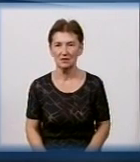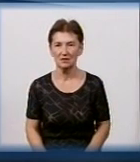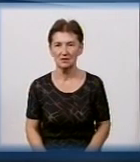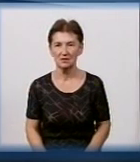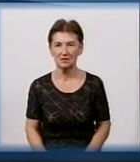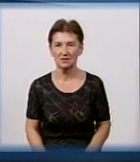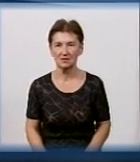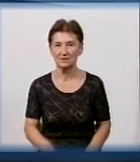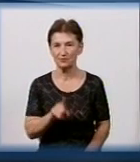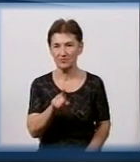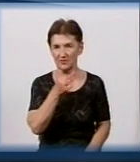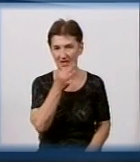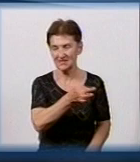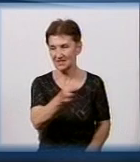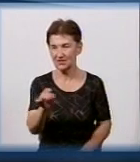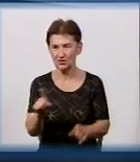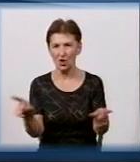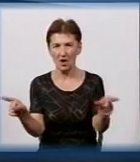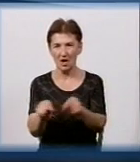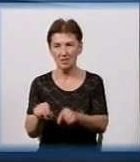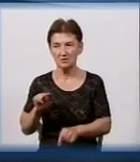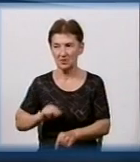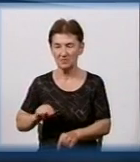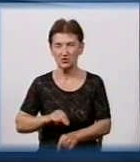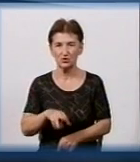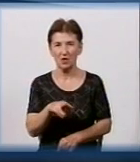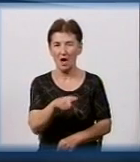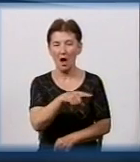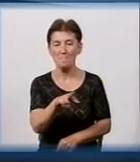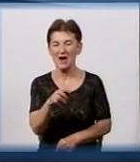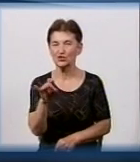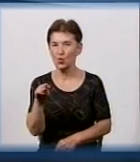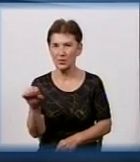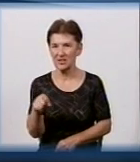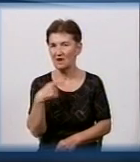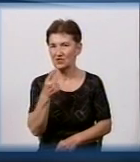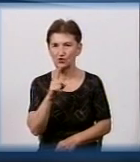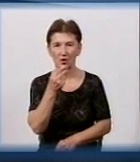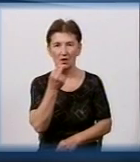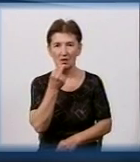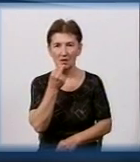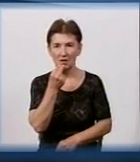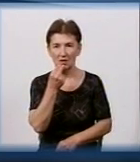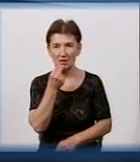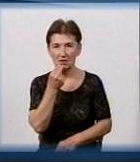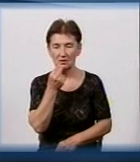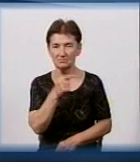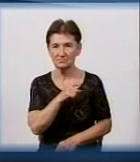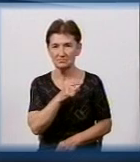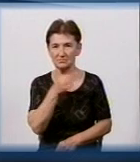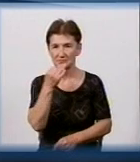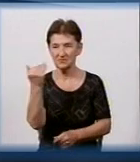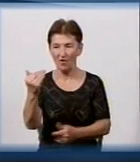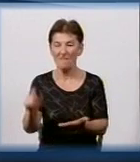Отже, ви сказали, що співпрацюєте з поліцією. Максюта говорить, краще, ну не краще, він зазначив однією з функцій